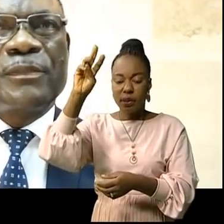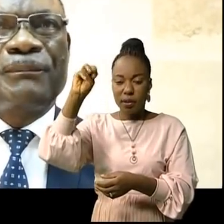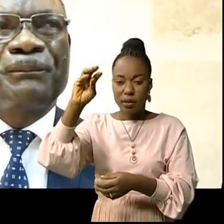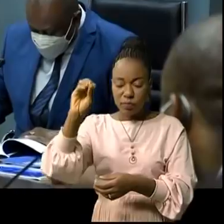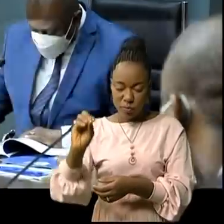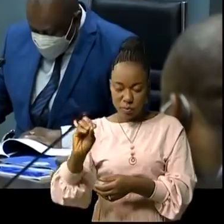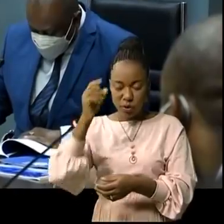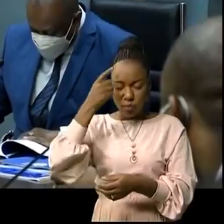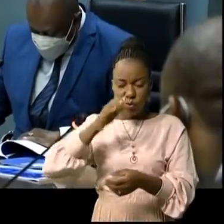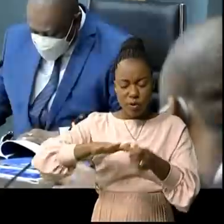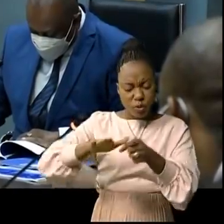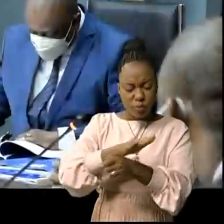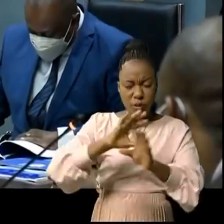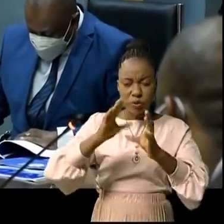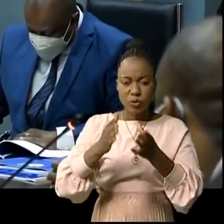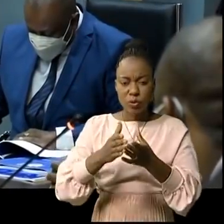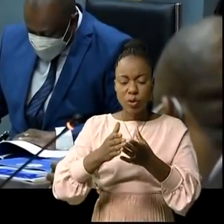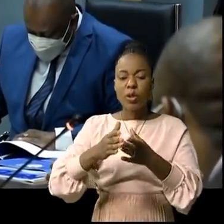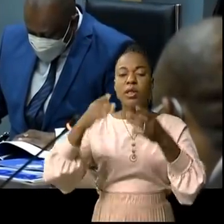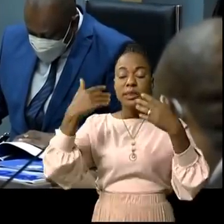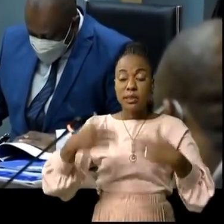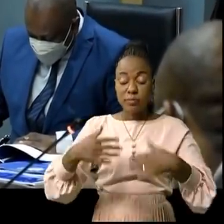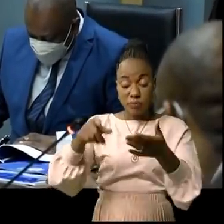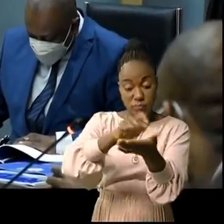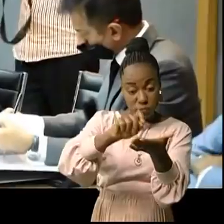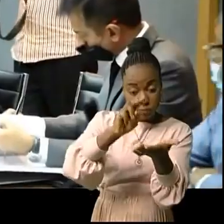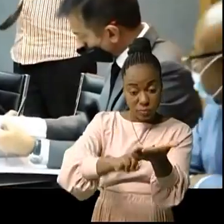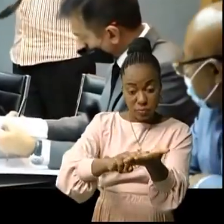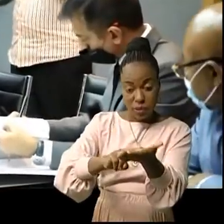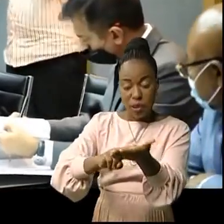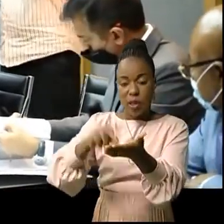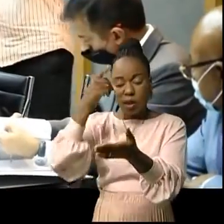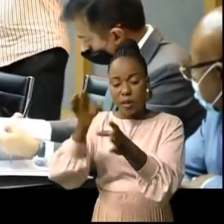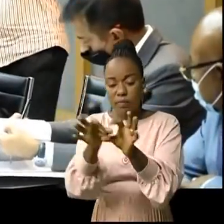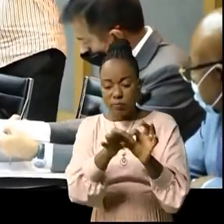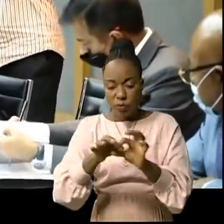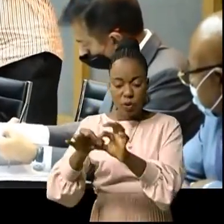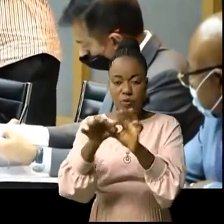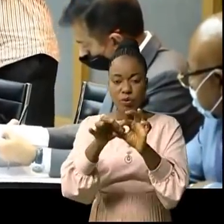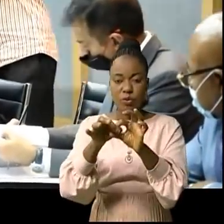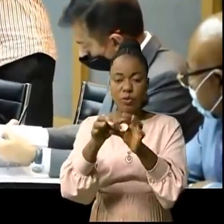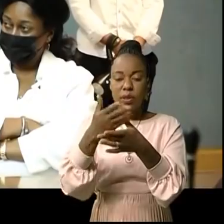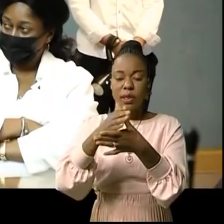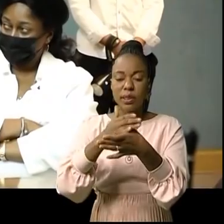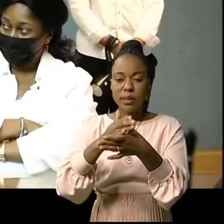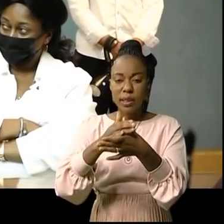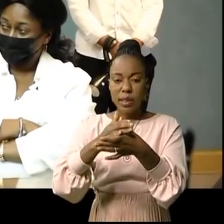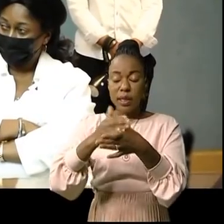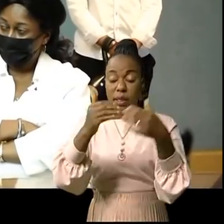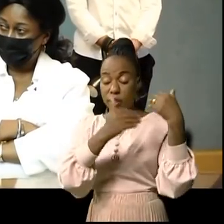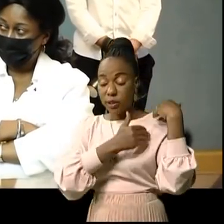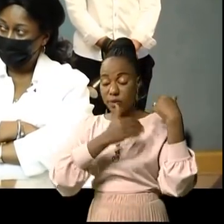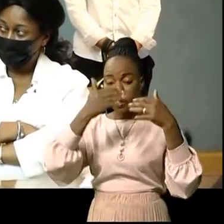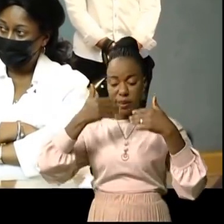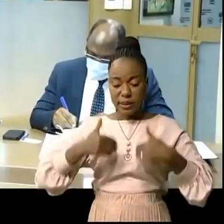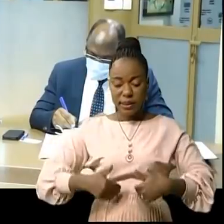complètement. La cérémonie officielle de la signature du protocole des collaborations entre le patron de la santé publique et les